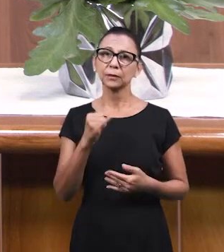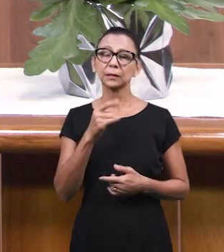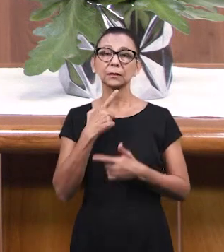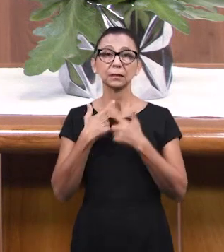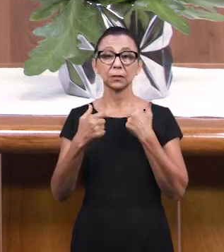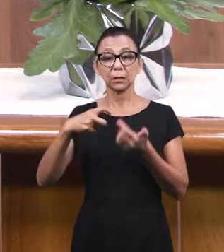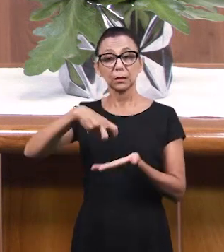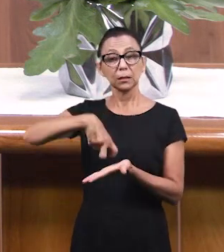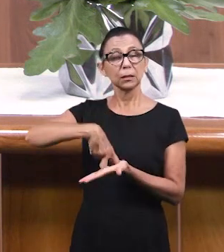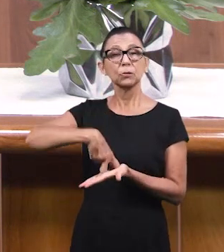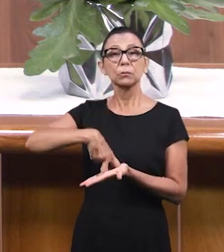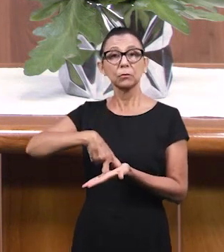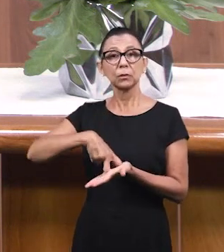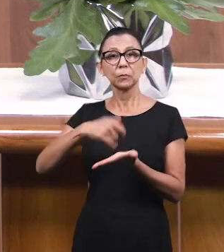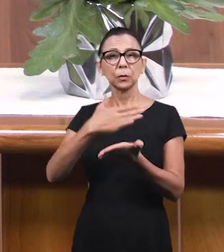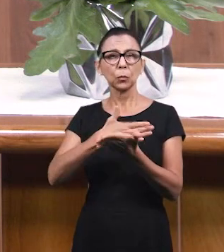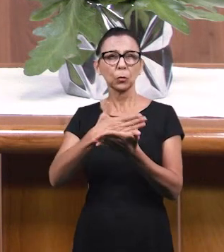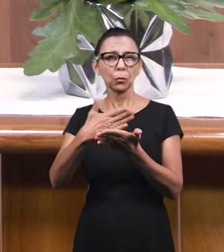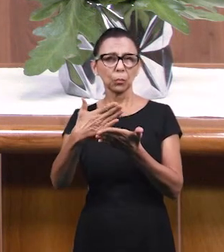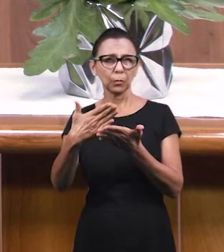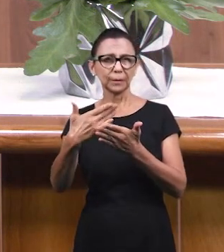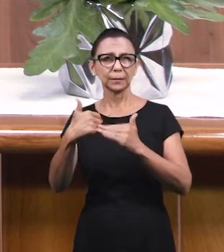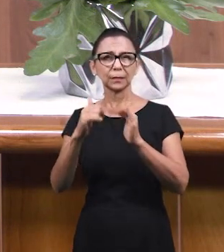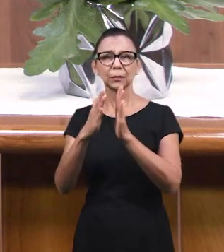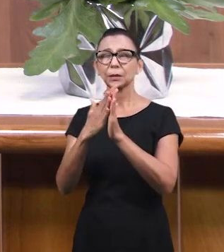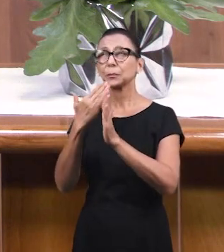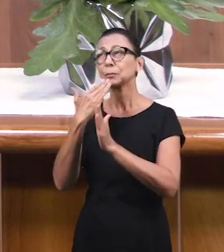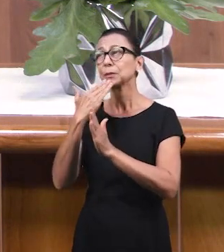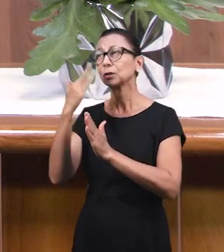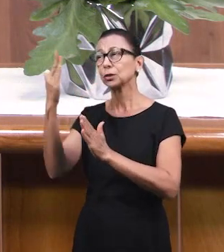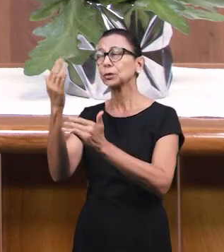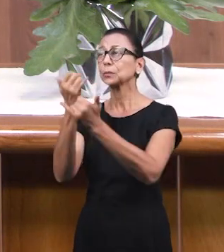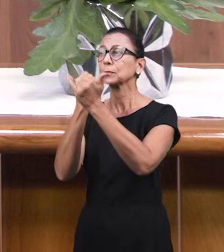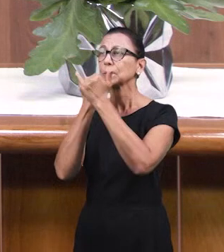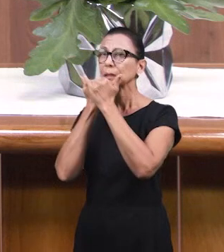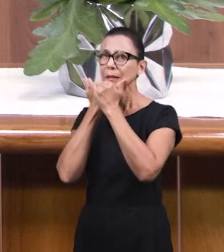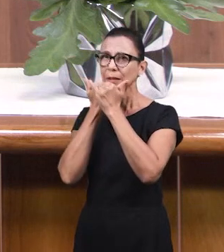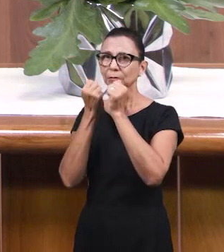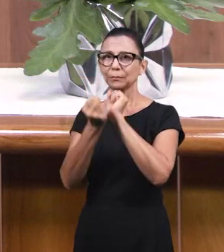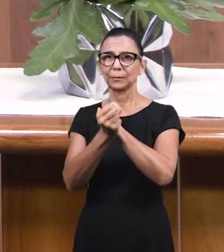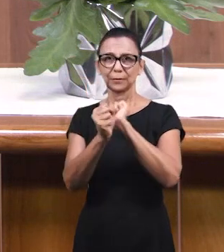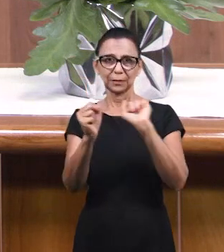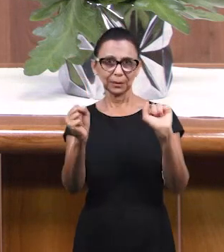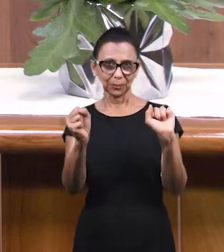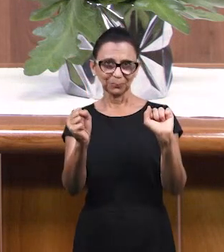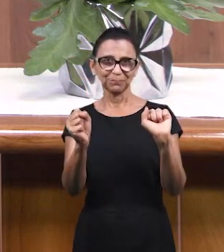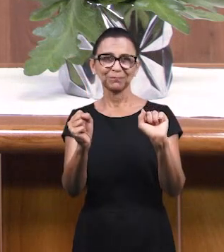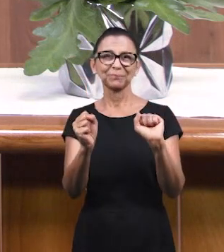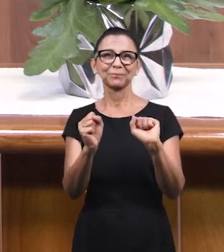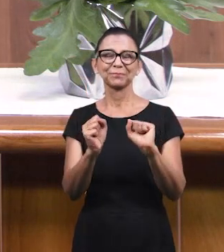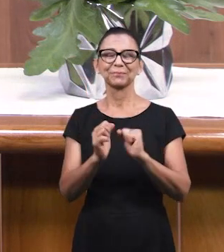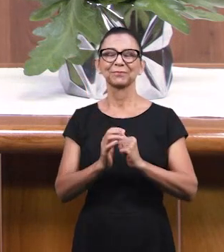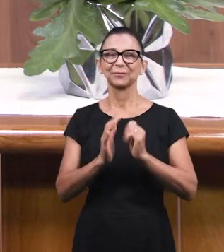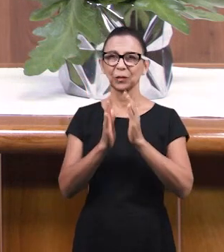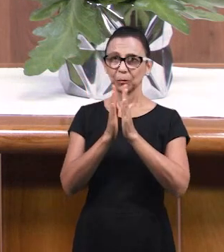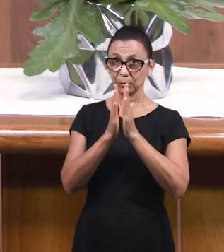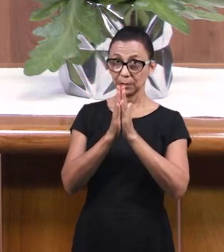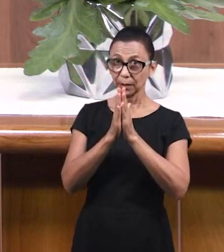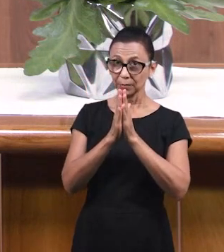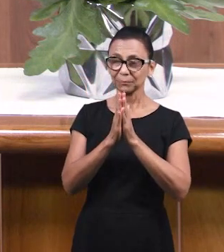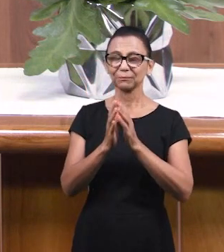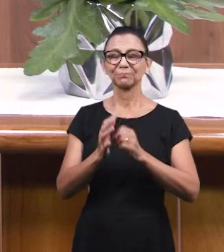Если вы можете Давайте мы склонимся вместе Просить у Бога прощения